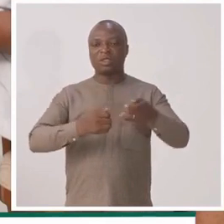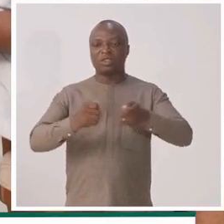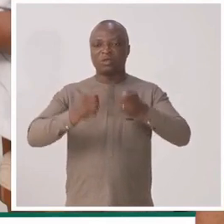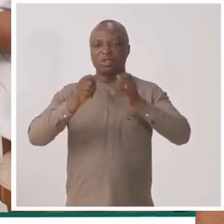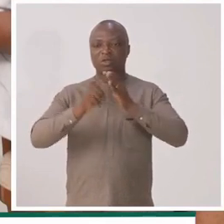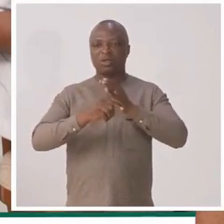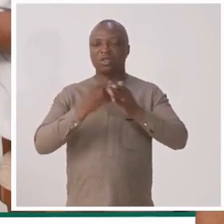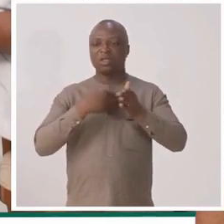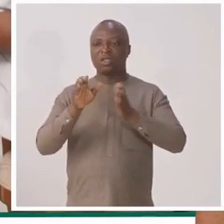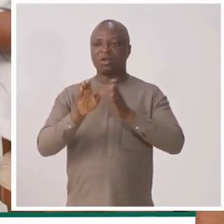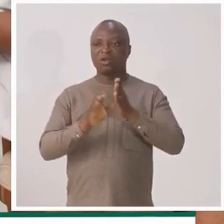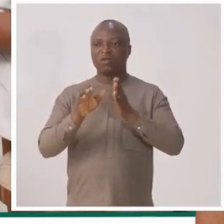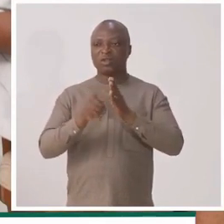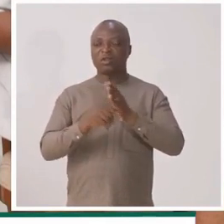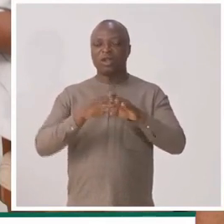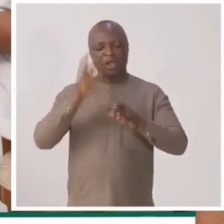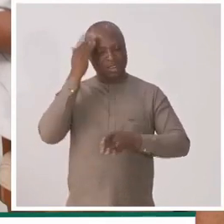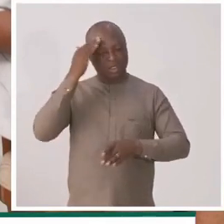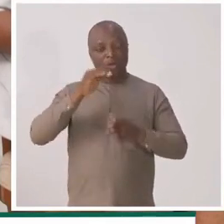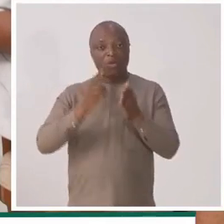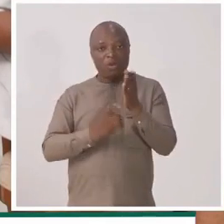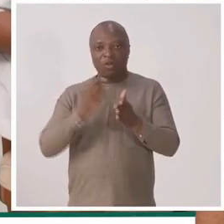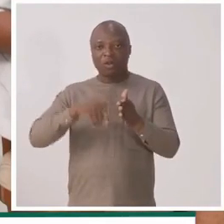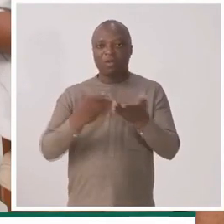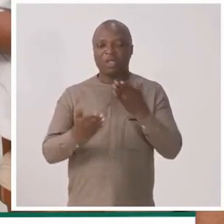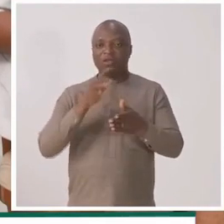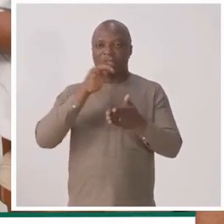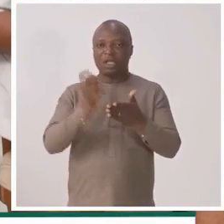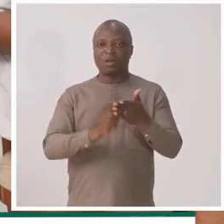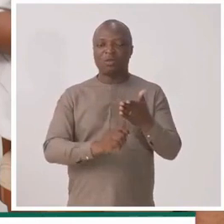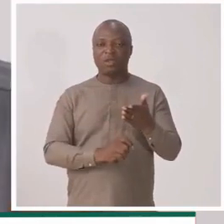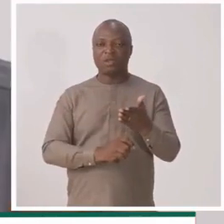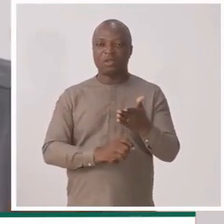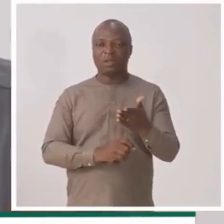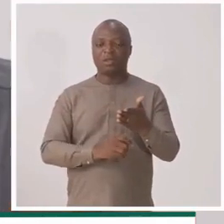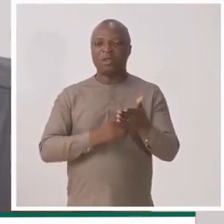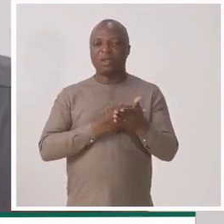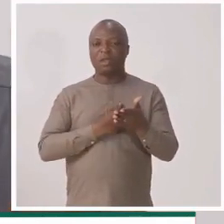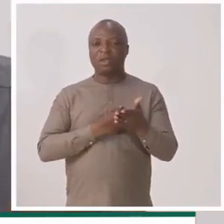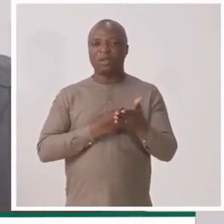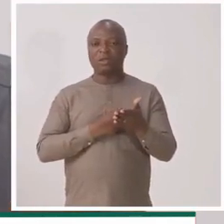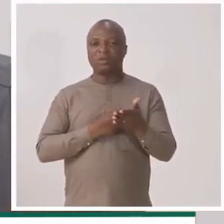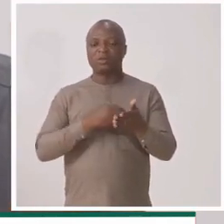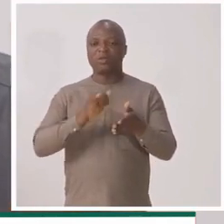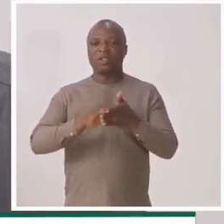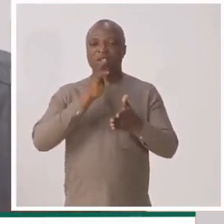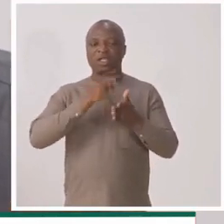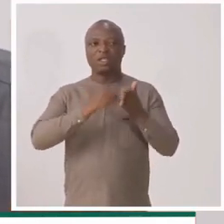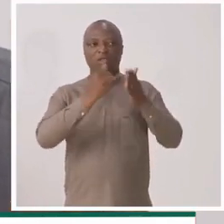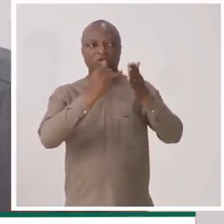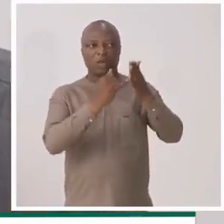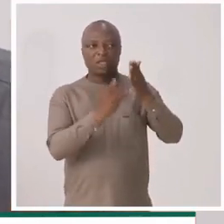affiliations et les conventionnements, en sachant qu'une fois que vous êtes enroulé, et c'est